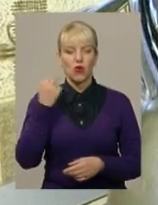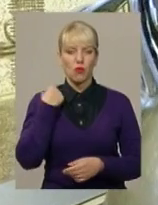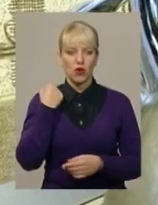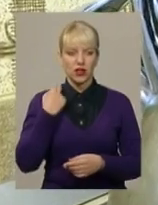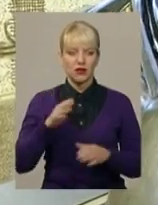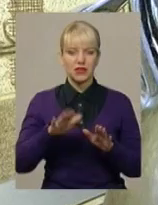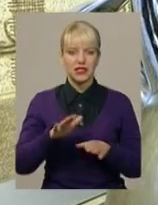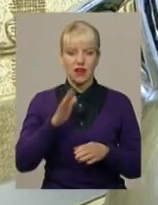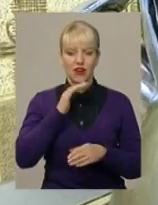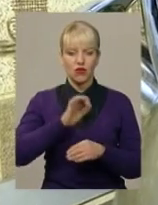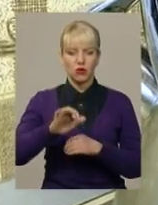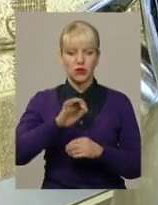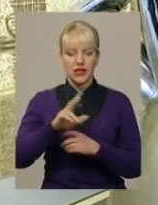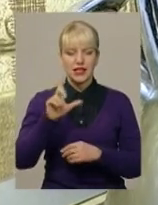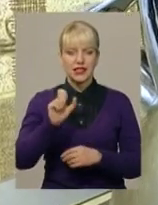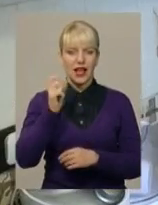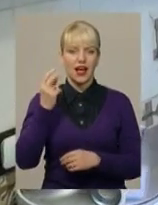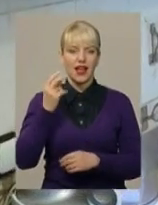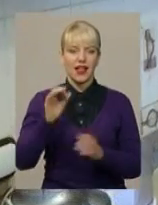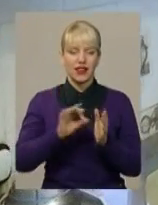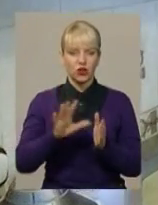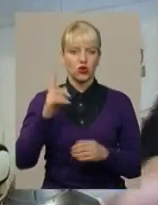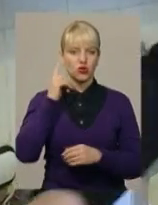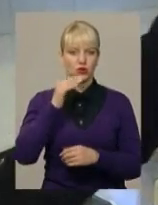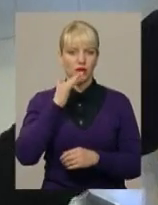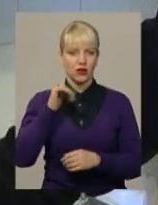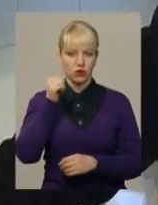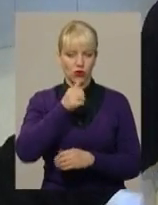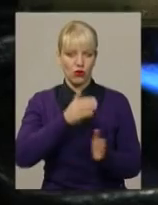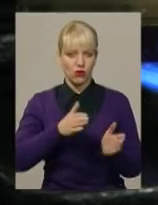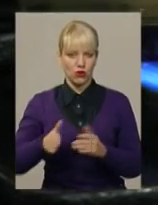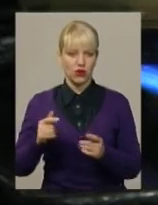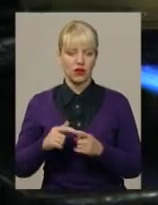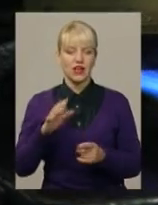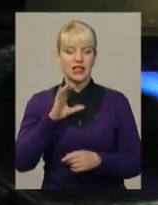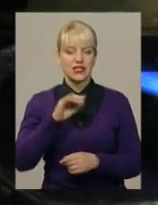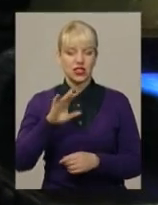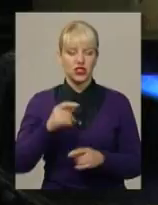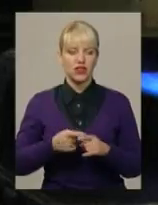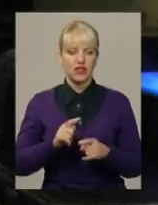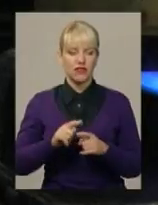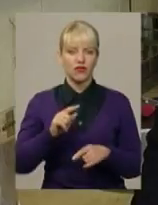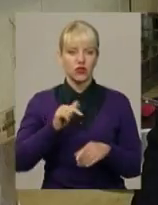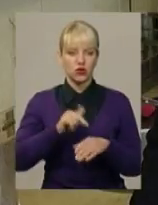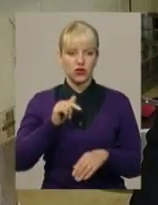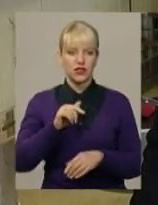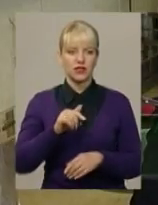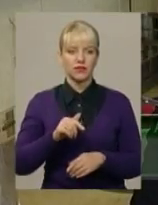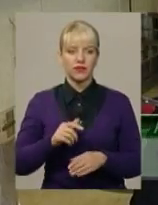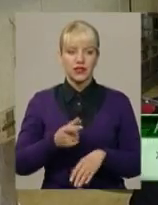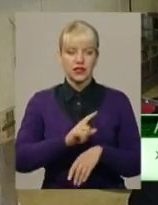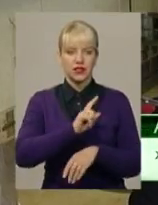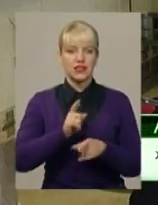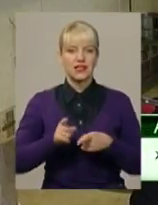водопостачальників за електроенергію чує не перший рік. Січня, каже, перспектива лишитися без води стала особливо загрозливою. Звичайно, ми